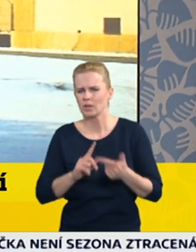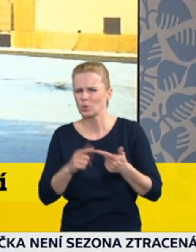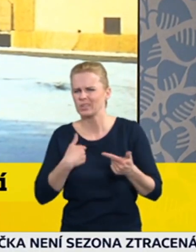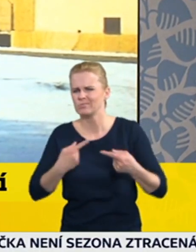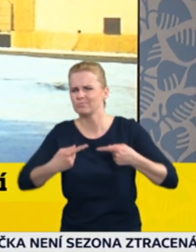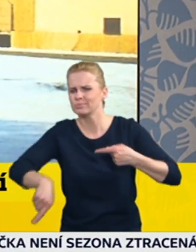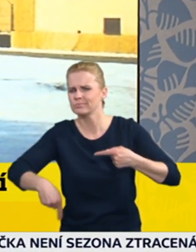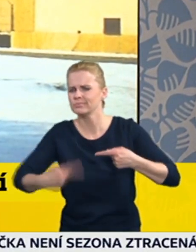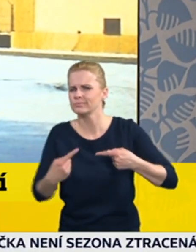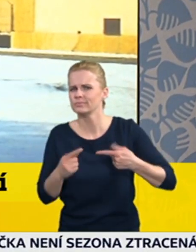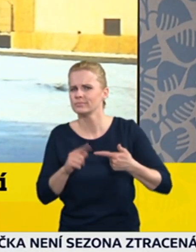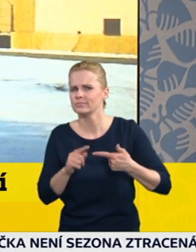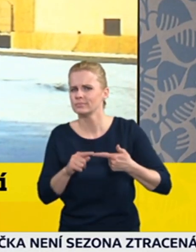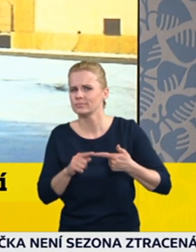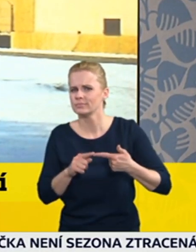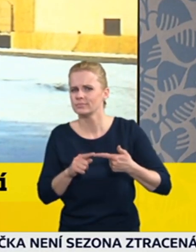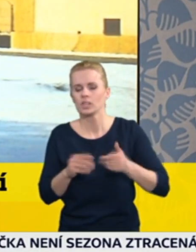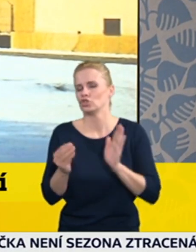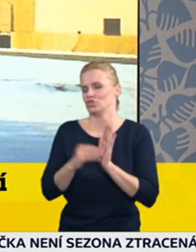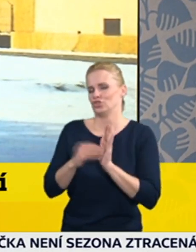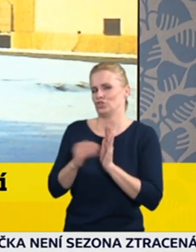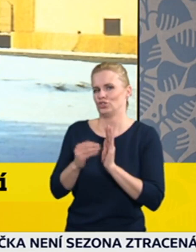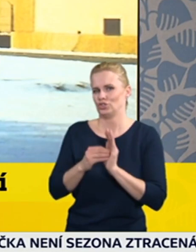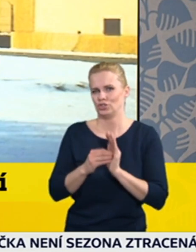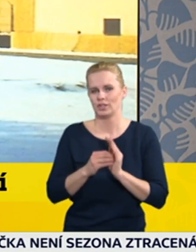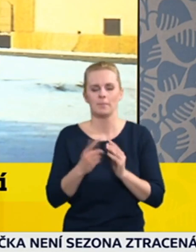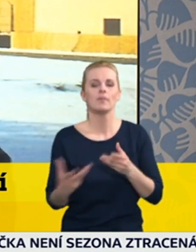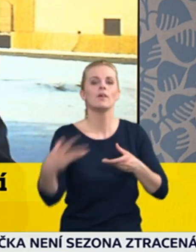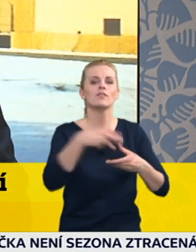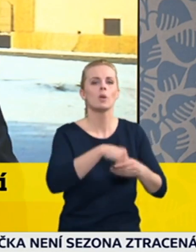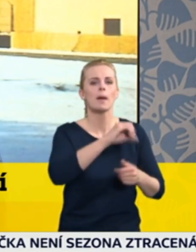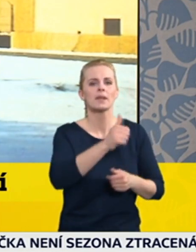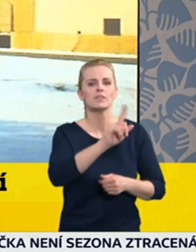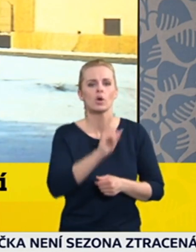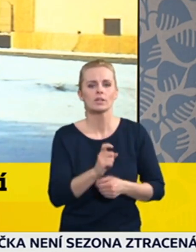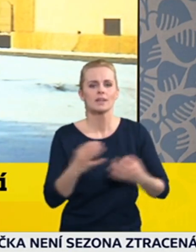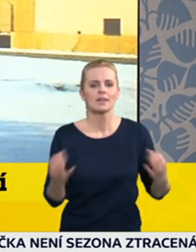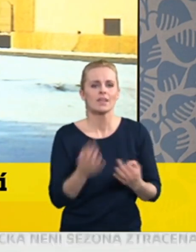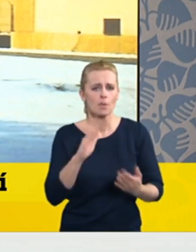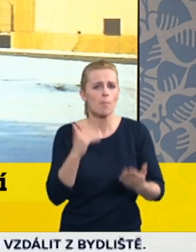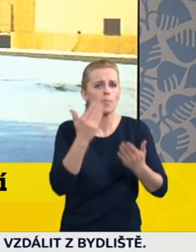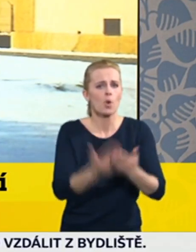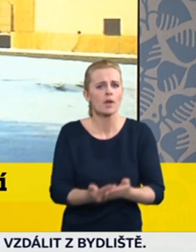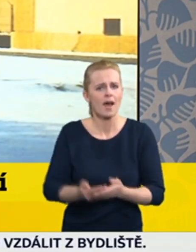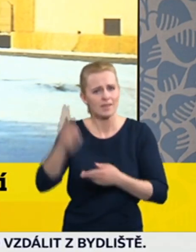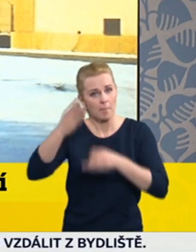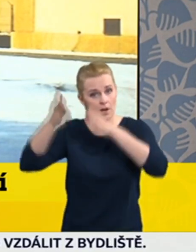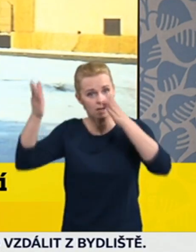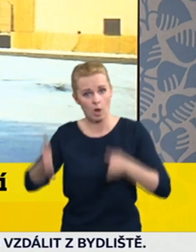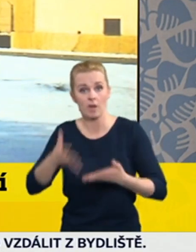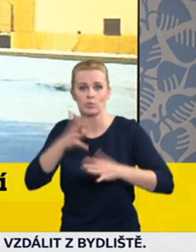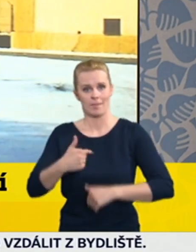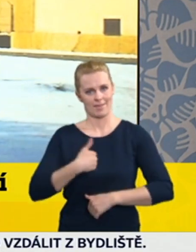Teď budete prvně položený. To bylo součástí prvního dotazu, jak je to s prohrájemem k chalup soukromým rodinám, jestli si to